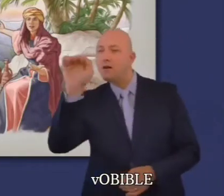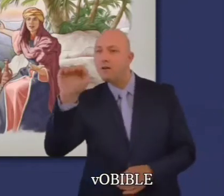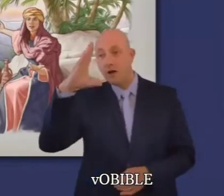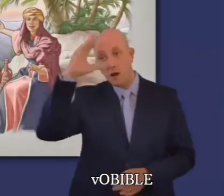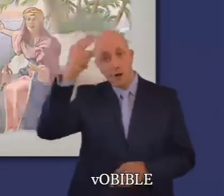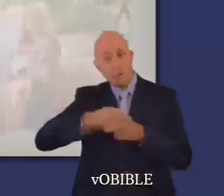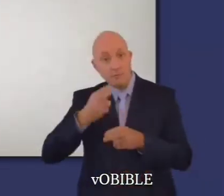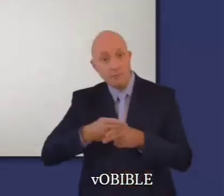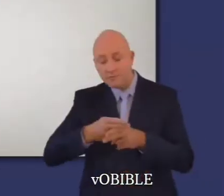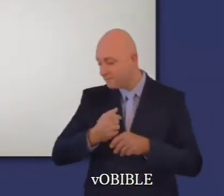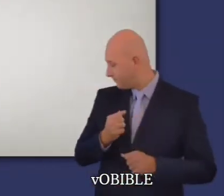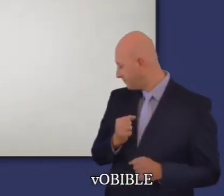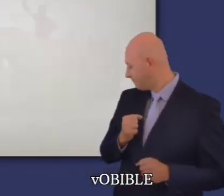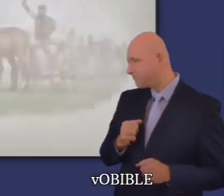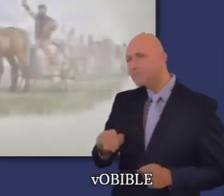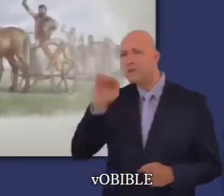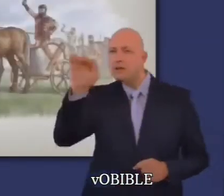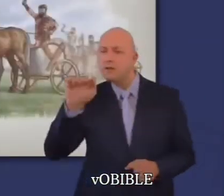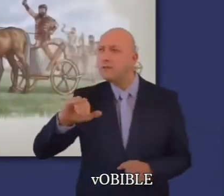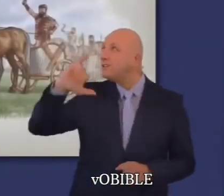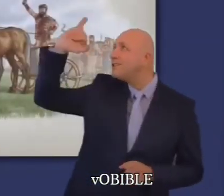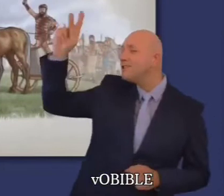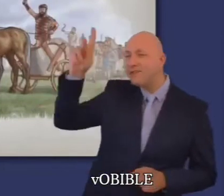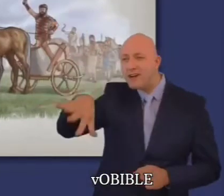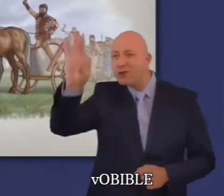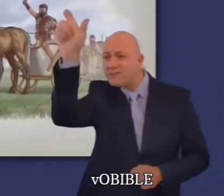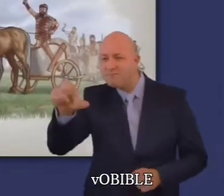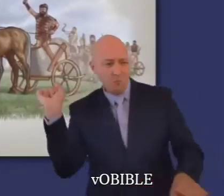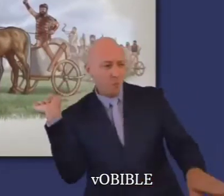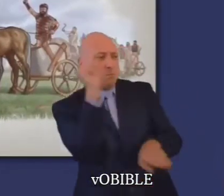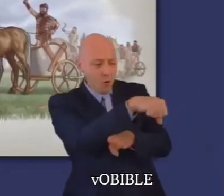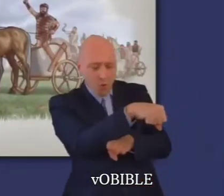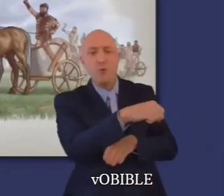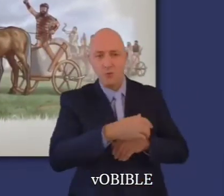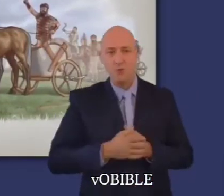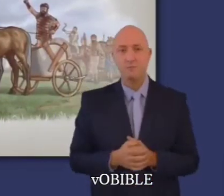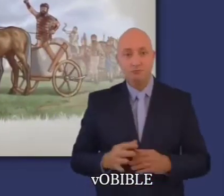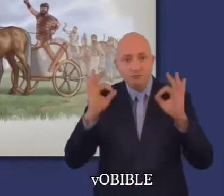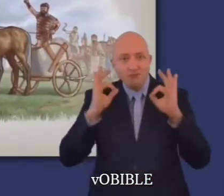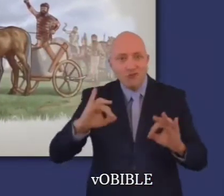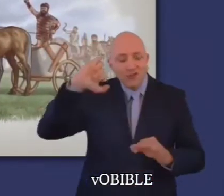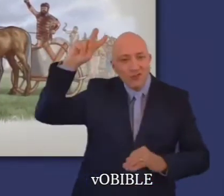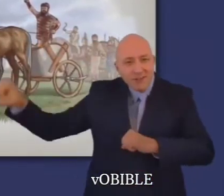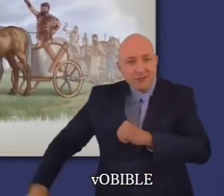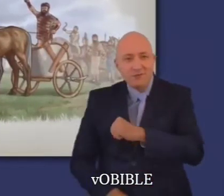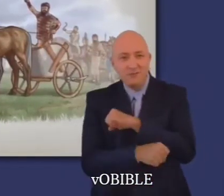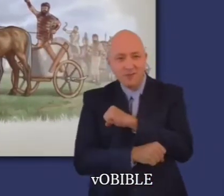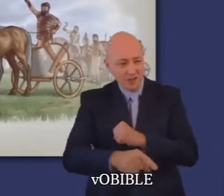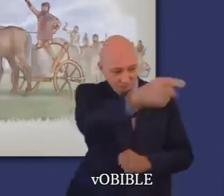Elle lui dit que Jéhovah lui livrera Sisera, le chef de l'armée du roi cananéen Jabin qui opprime Israël.